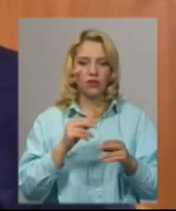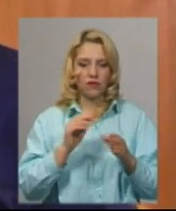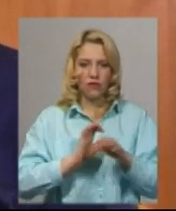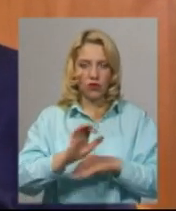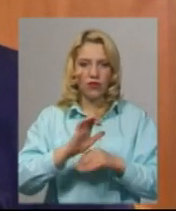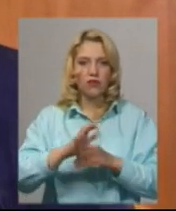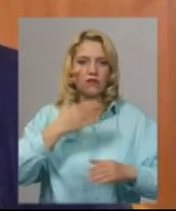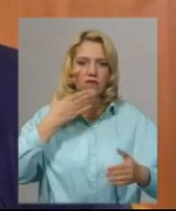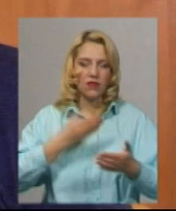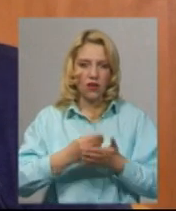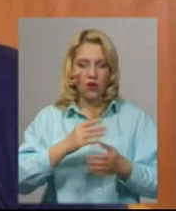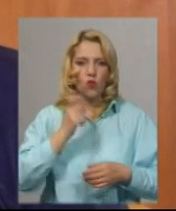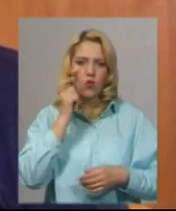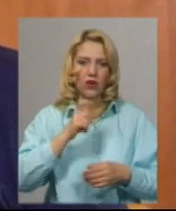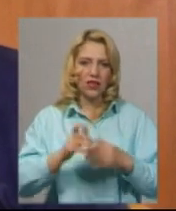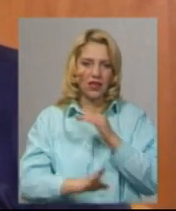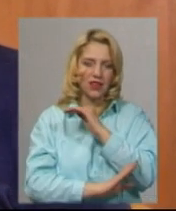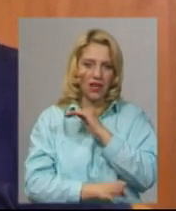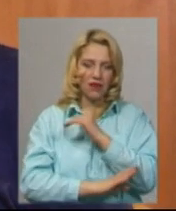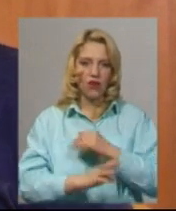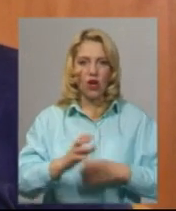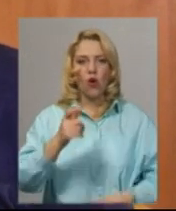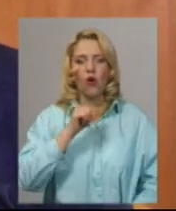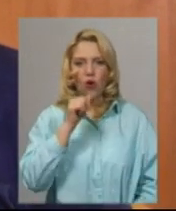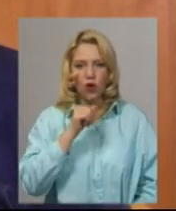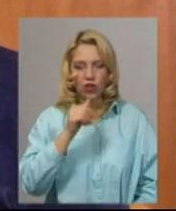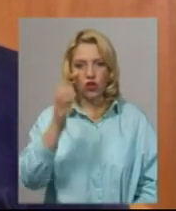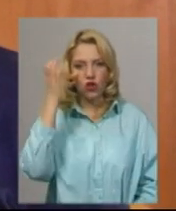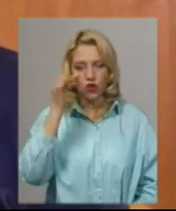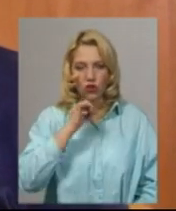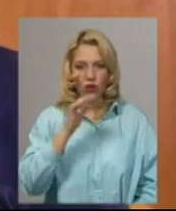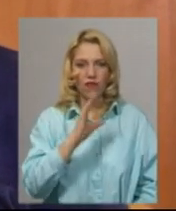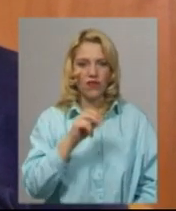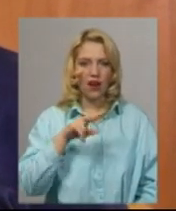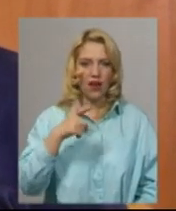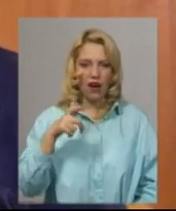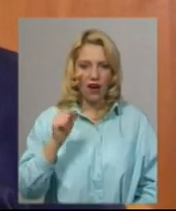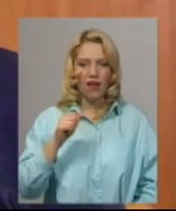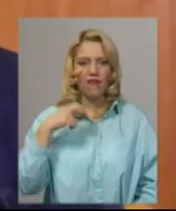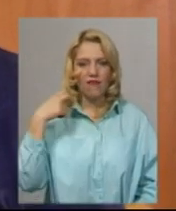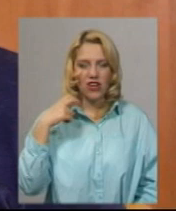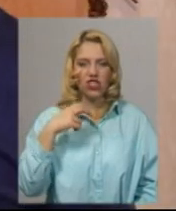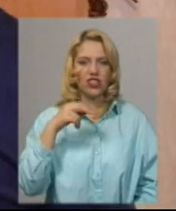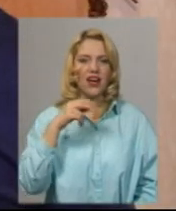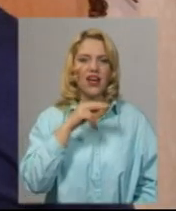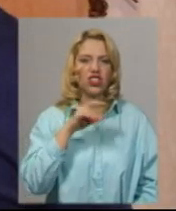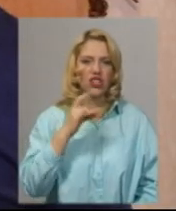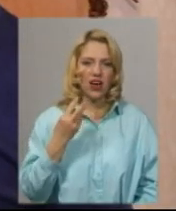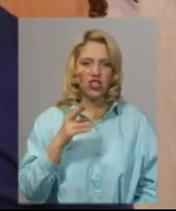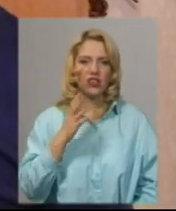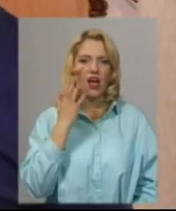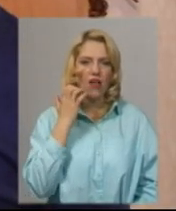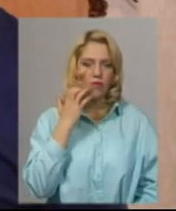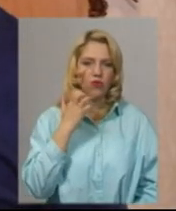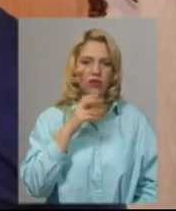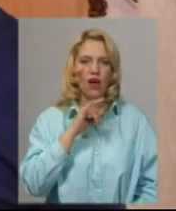Україні, це горіх, чорний горіх, вільха, вишня, черешня, яблоня, грушка. Я дивлюся,